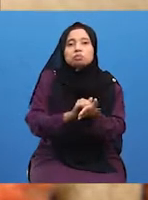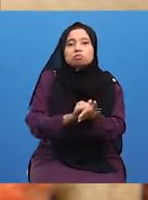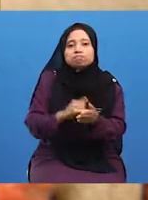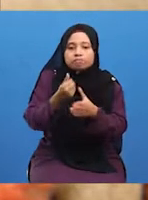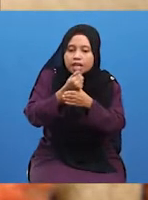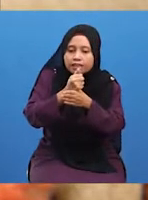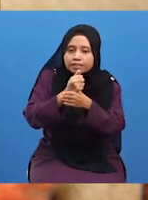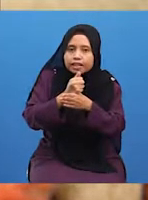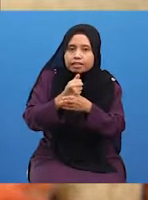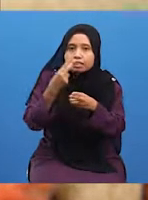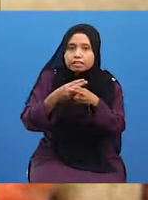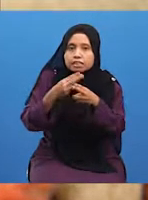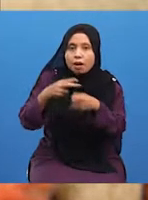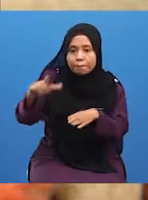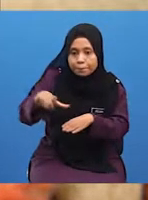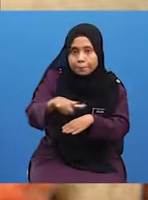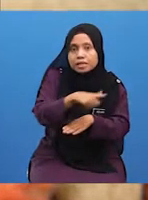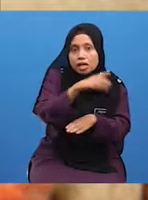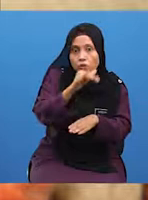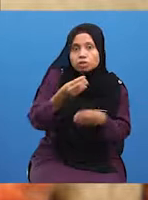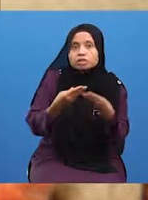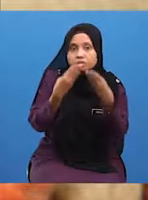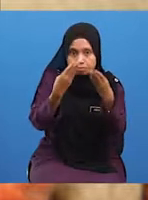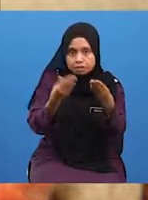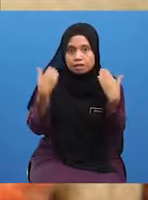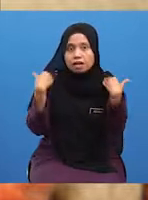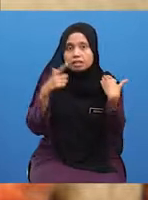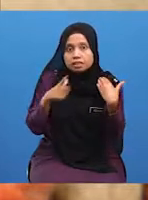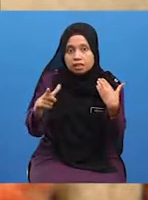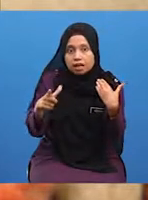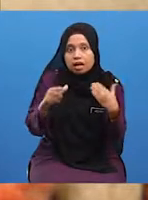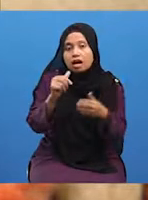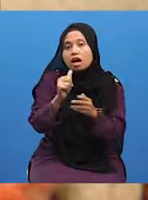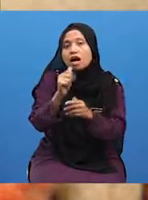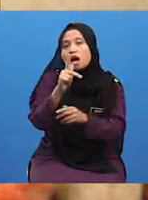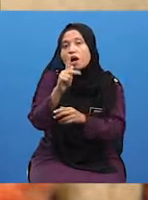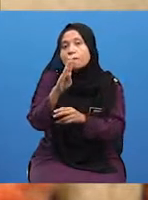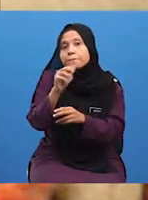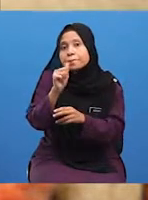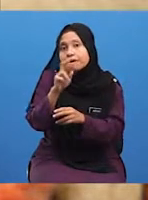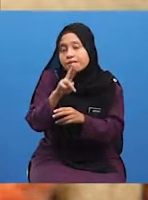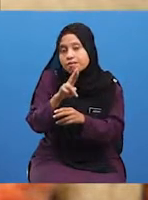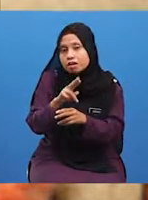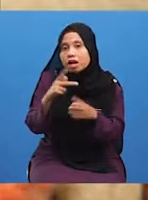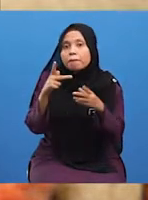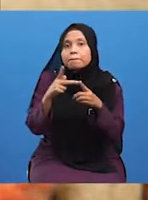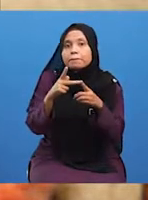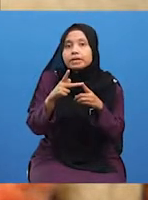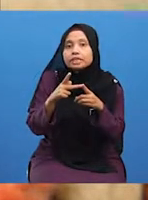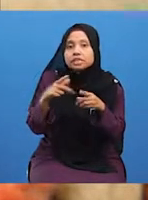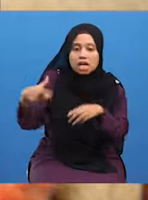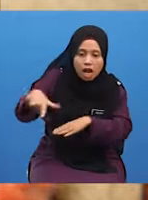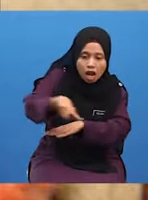Antara nama laut yang diberi tafsiran kembali adalah Bar-Al-Pas kepada